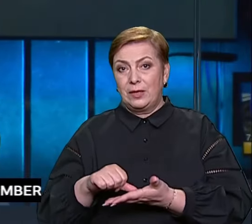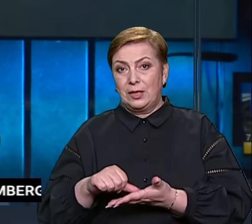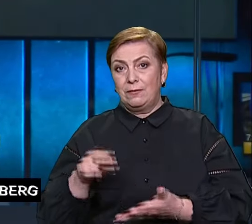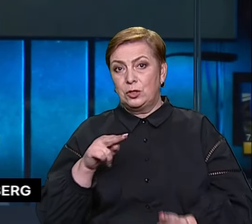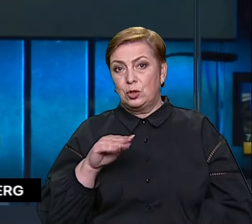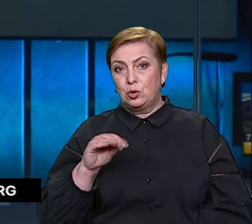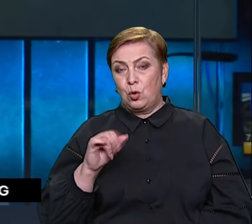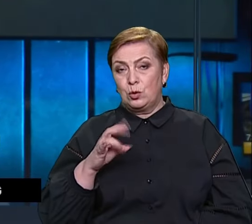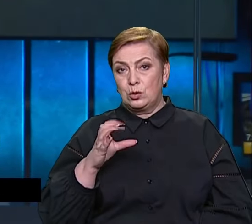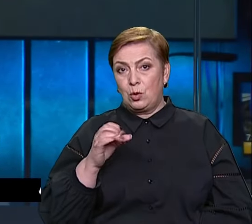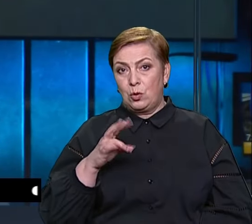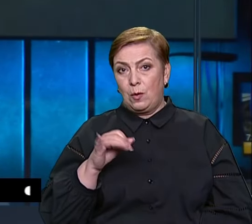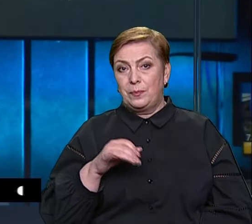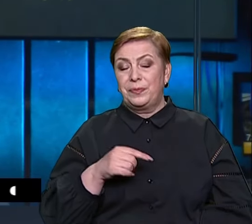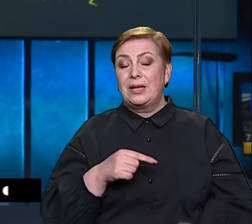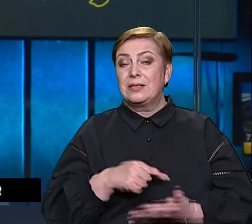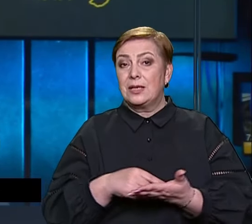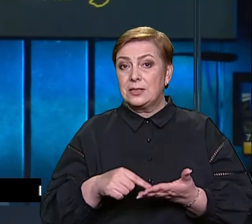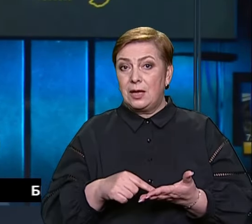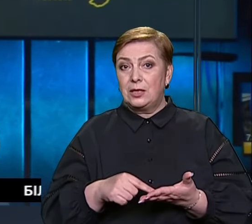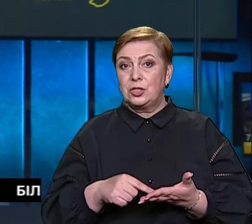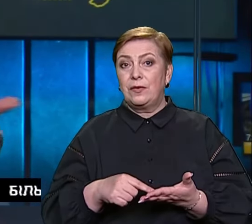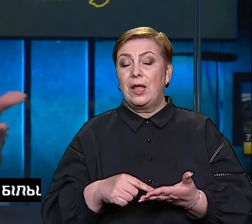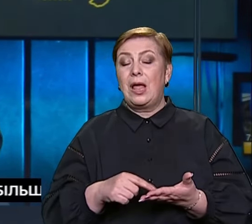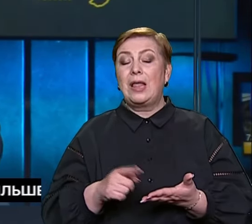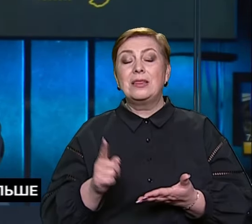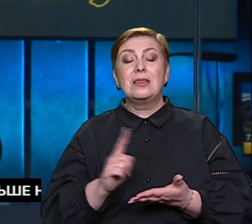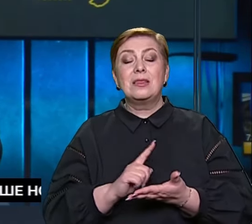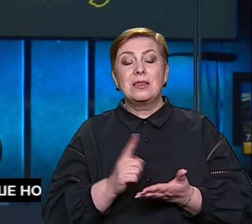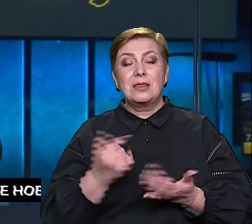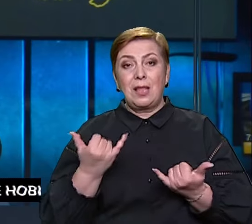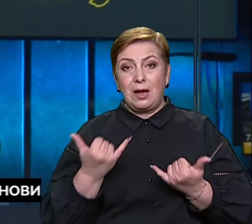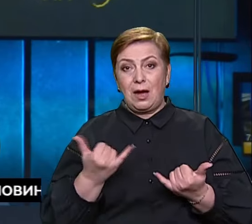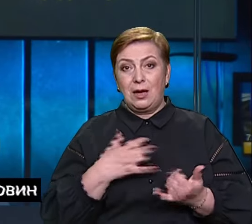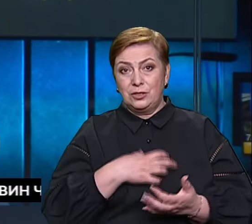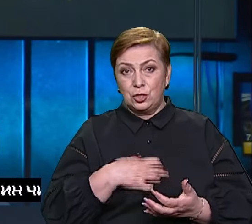нагальнішою на тепер є допомога від європейських країн, а не Вашингтона.